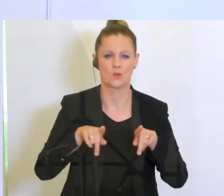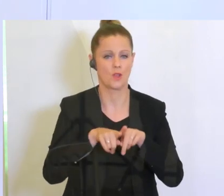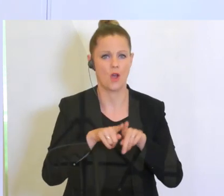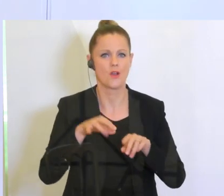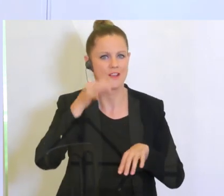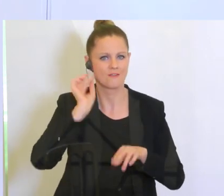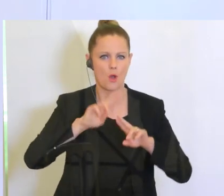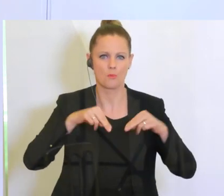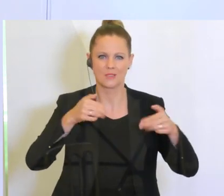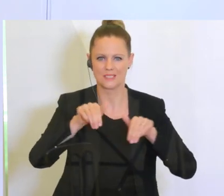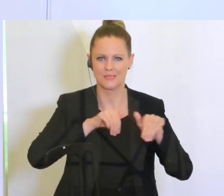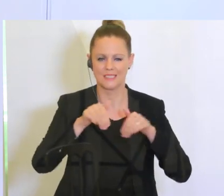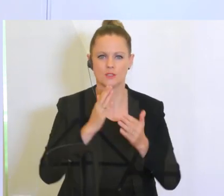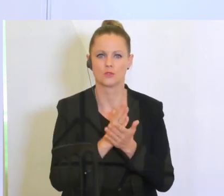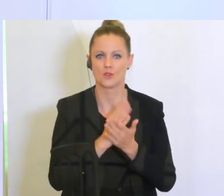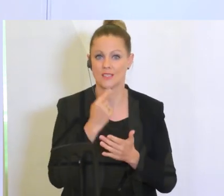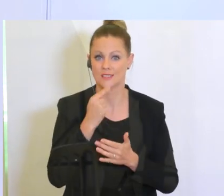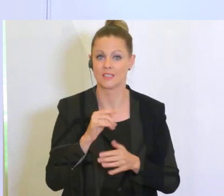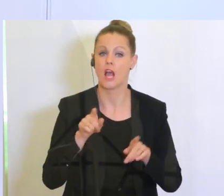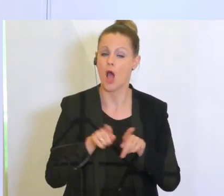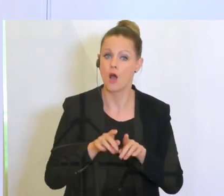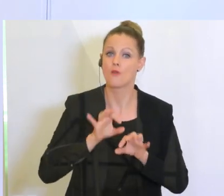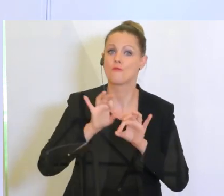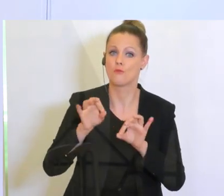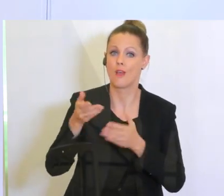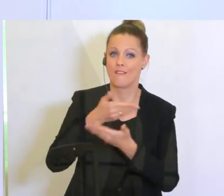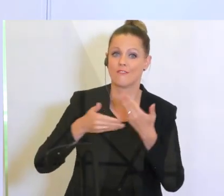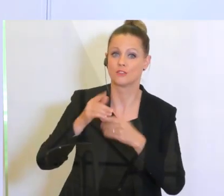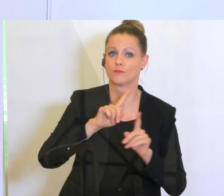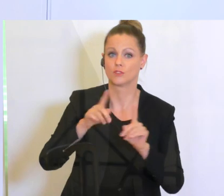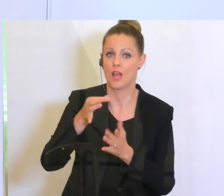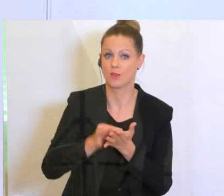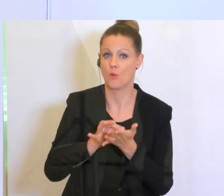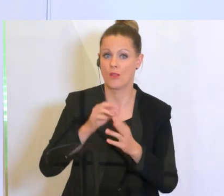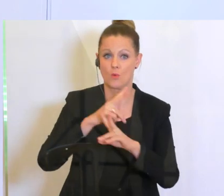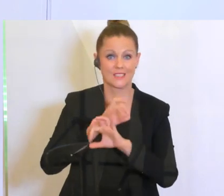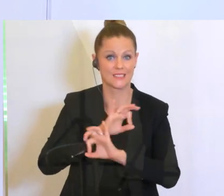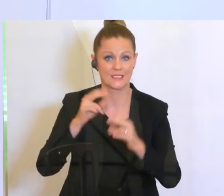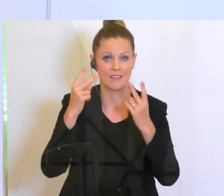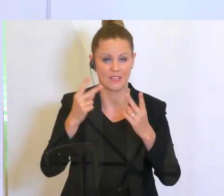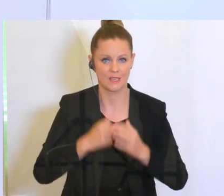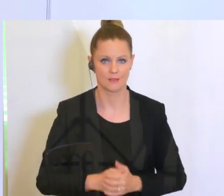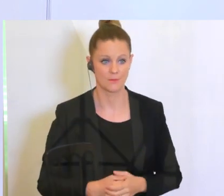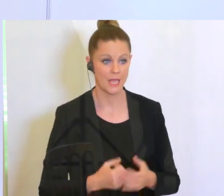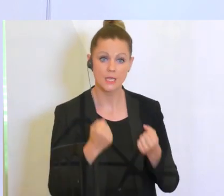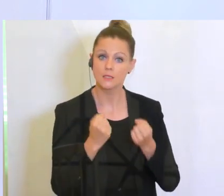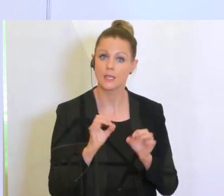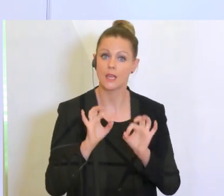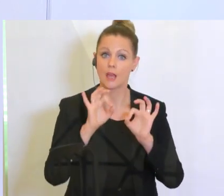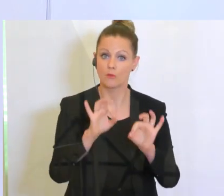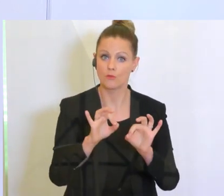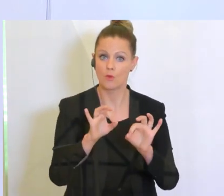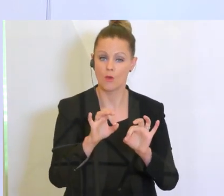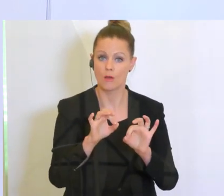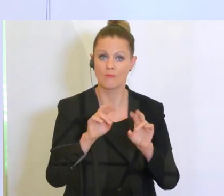Bundesminister gesagt hat, wichtig für Österreich als Wirtschaftsstandort. Sicherheit für den Fall, dass diese